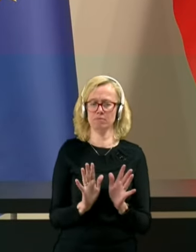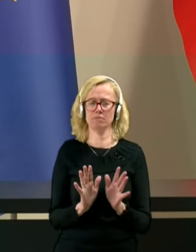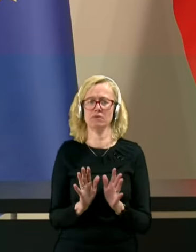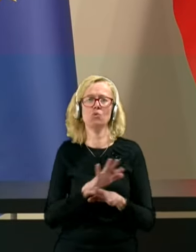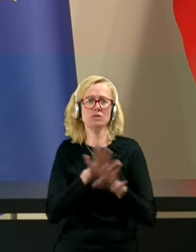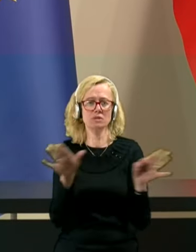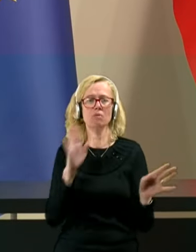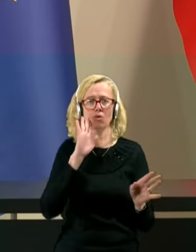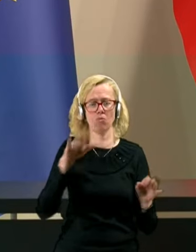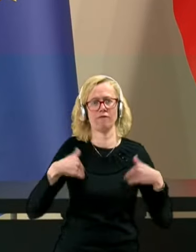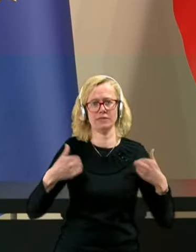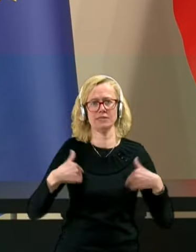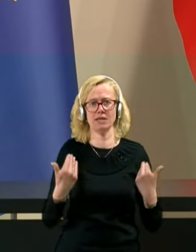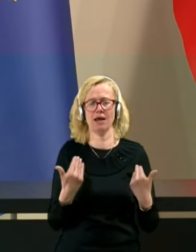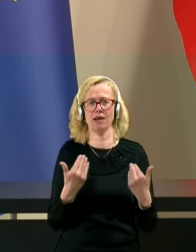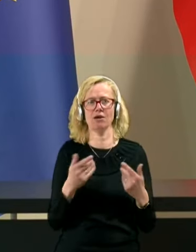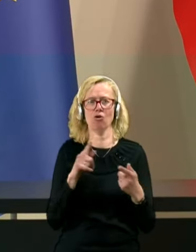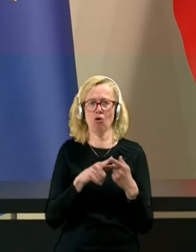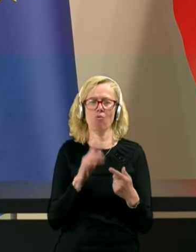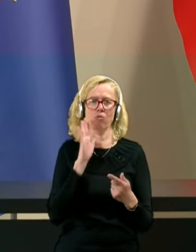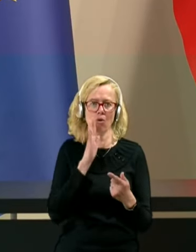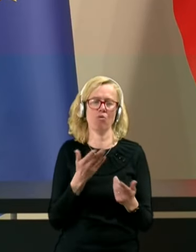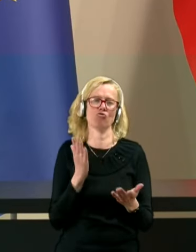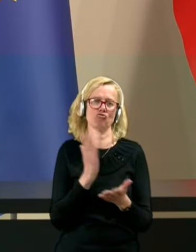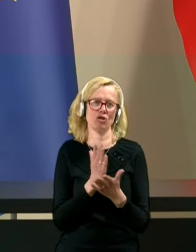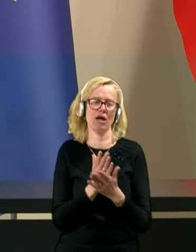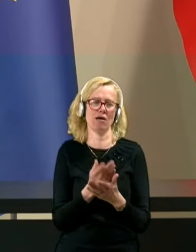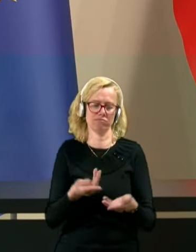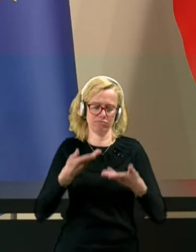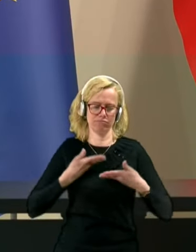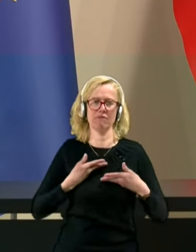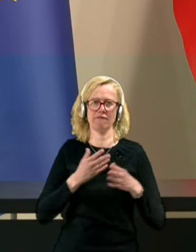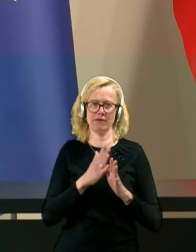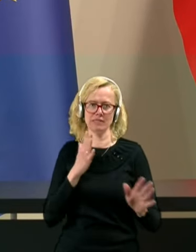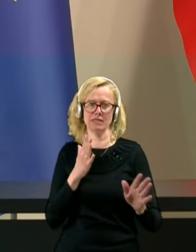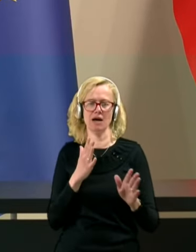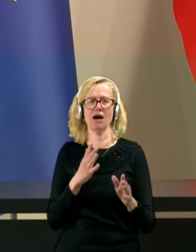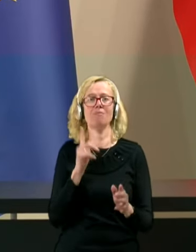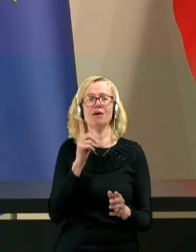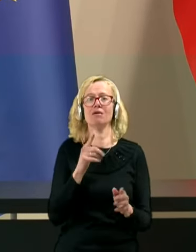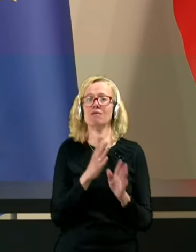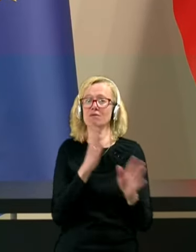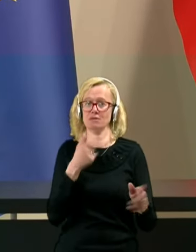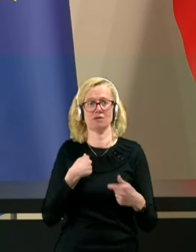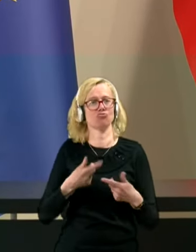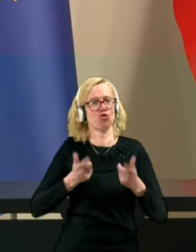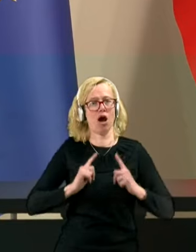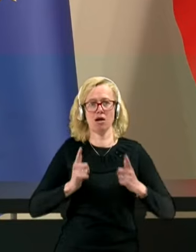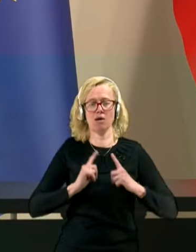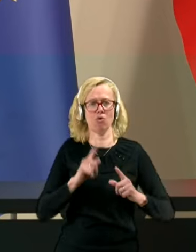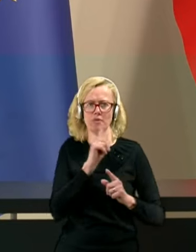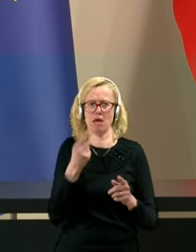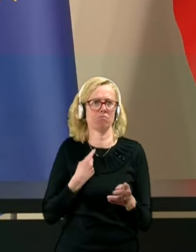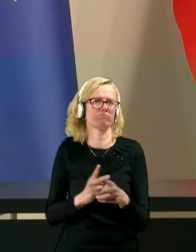Vsi bomo veseli, ko bomo prišli na vrsto, ampak na to vrsto čakamo in jo ne preskakujemo.